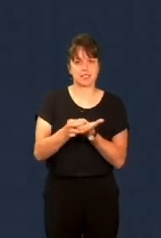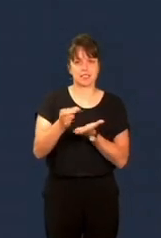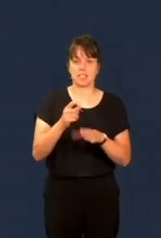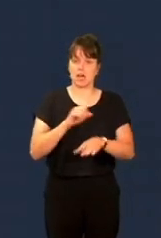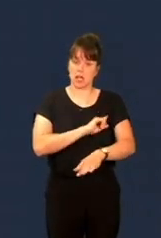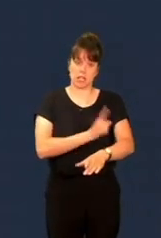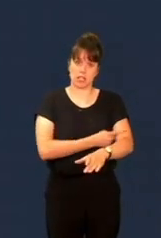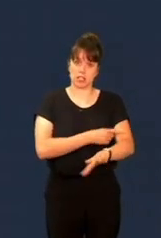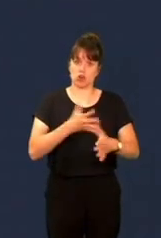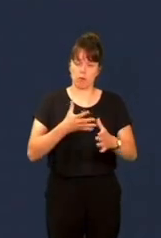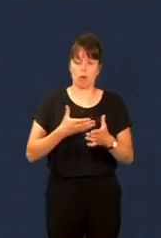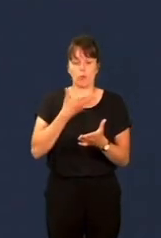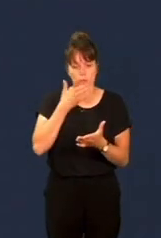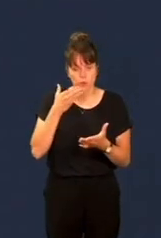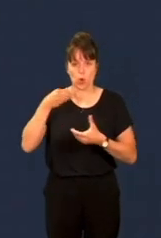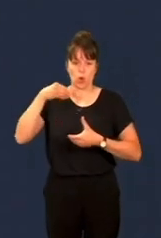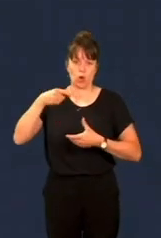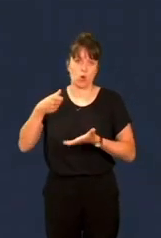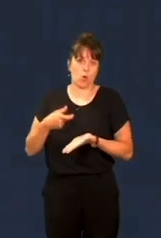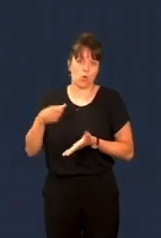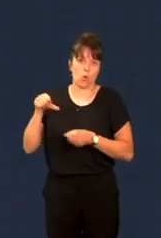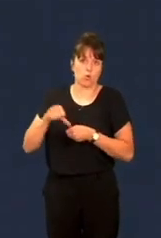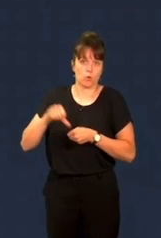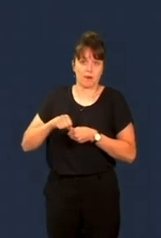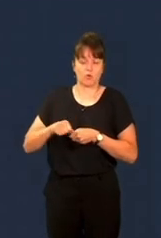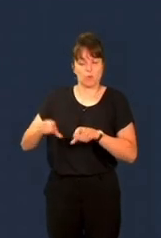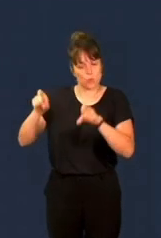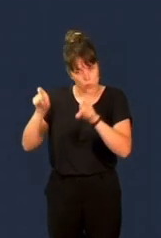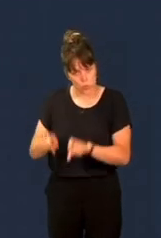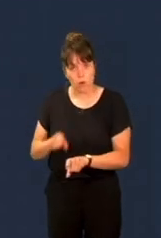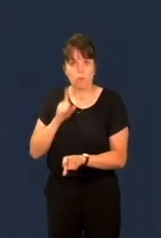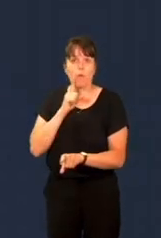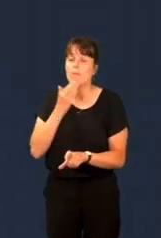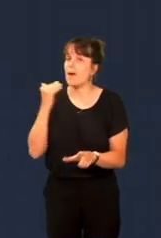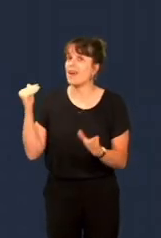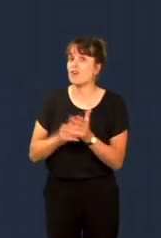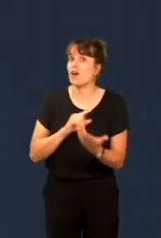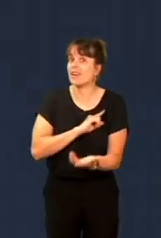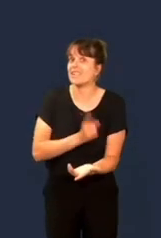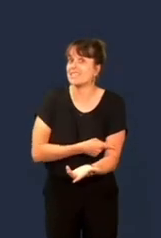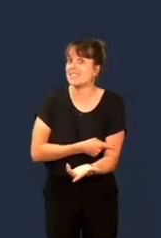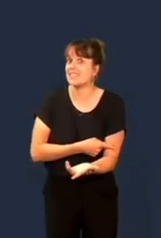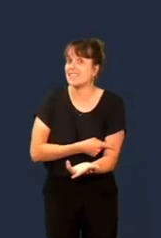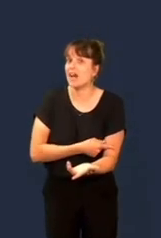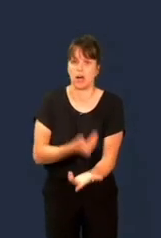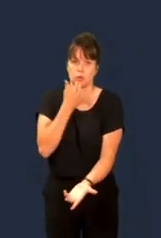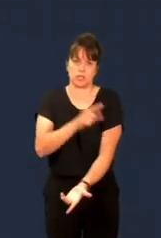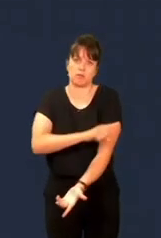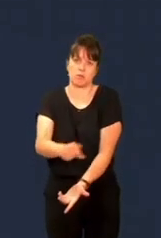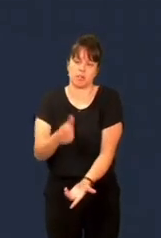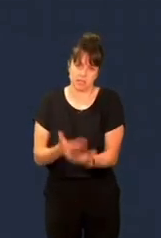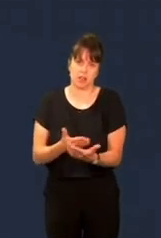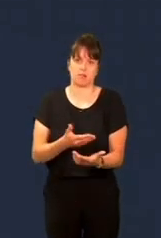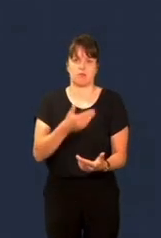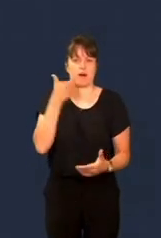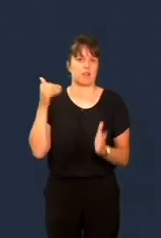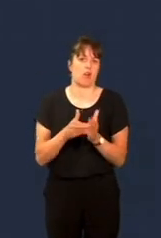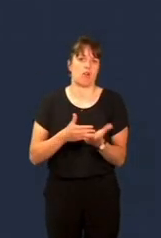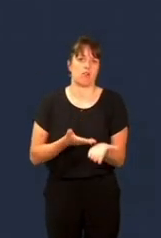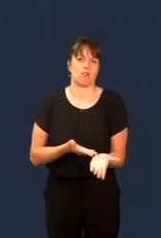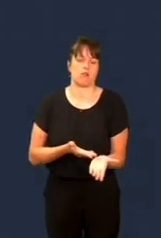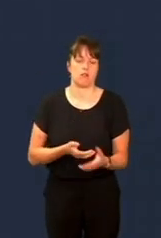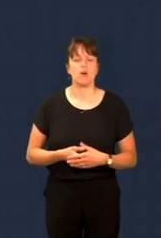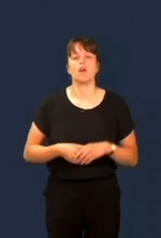de réduction de la consommation, car la meilleure énergie reste encore celle qui n'est pas dépensée. De même, garantir que les